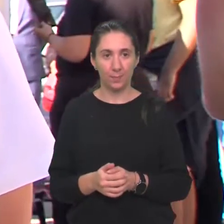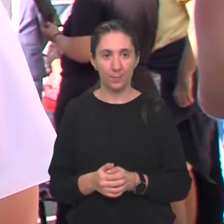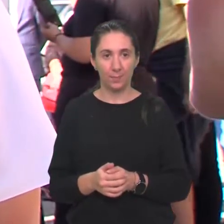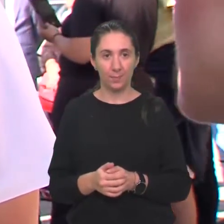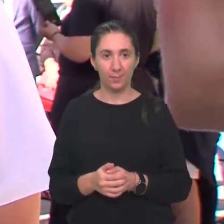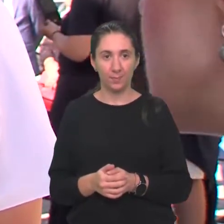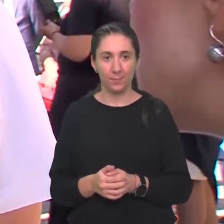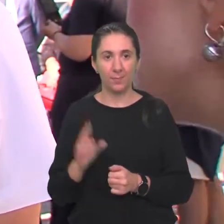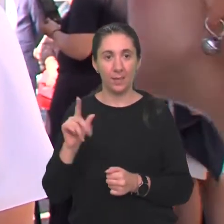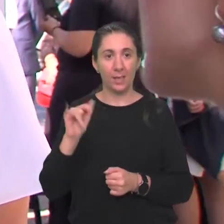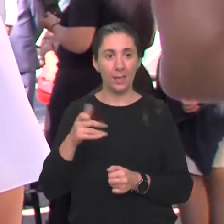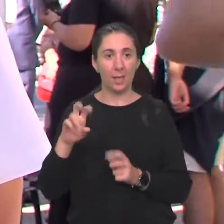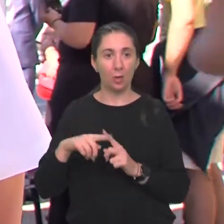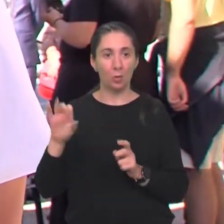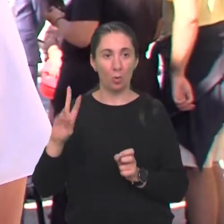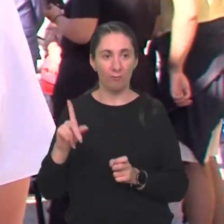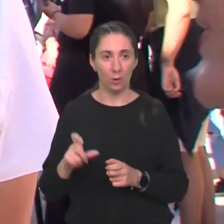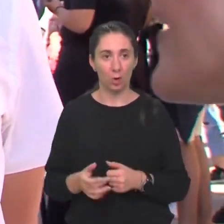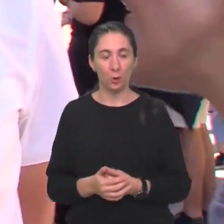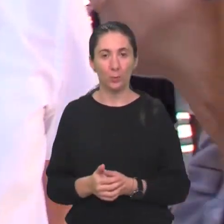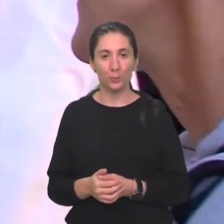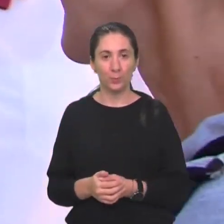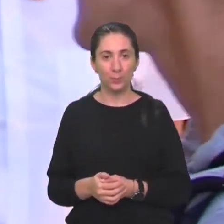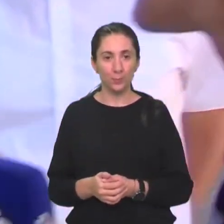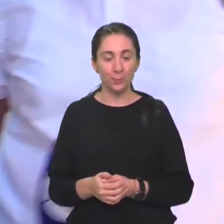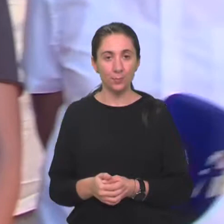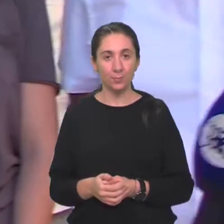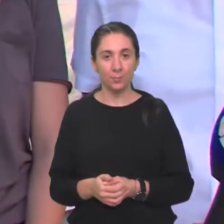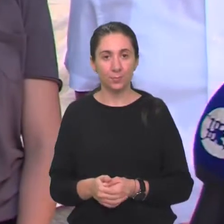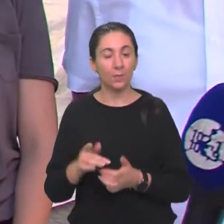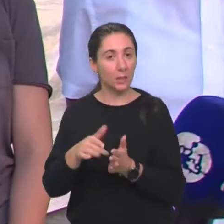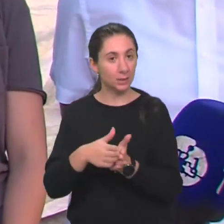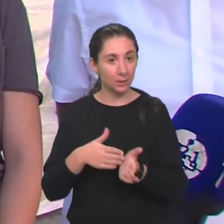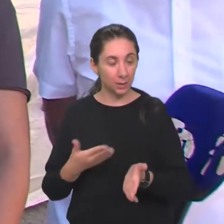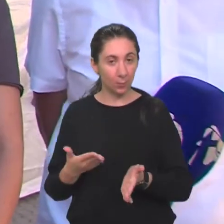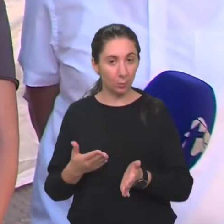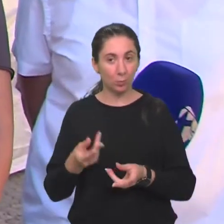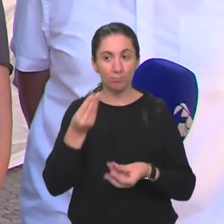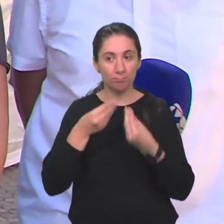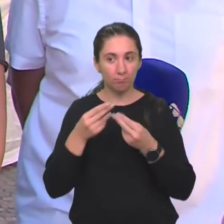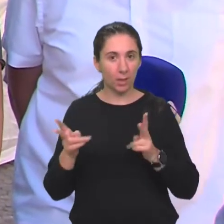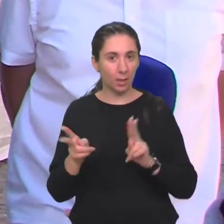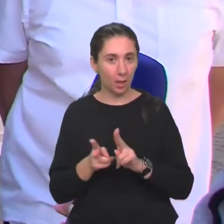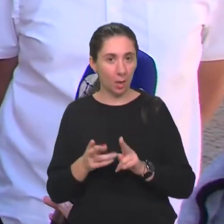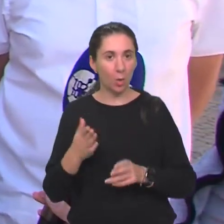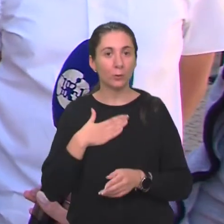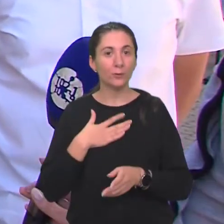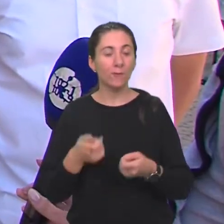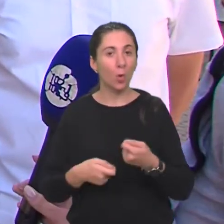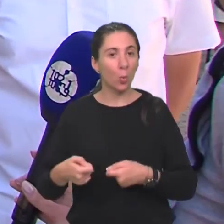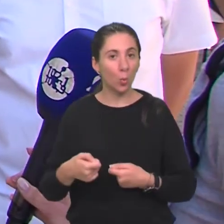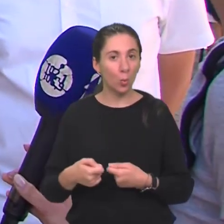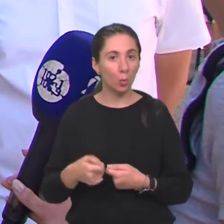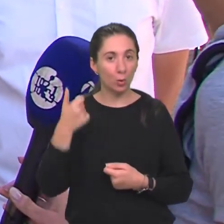Rijetković. Rijetković. Pa evo, za početak recite nam kratko samo o svojoj udruzi.